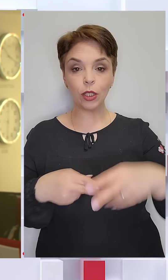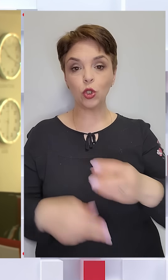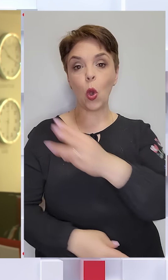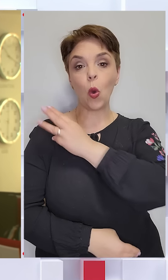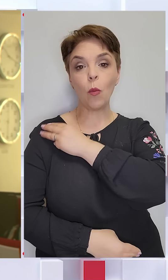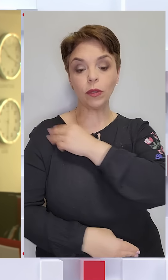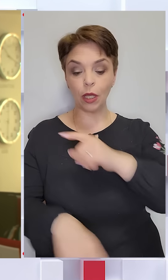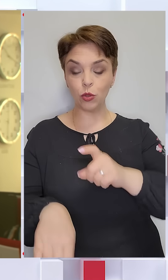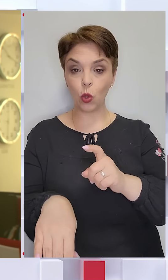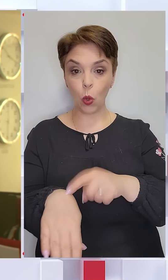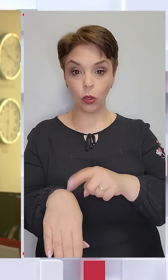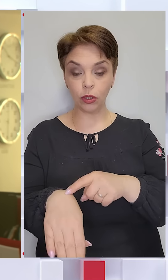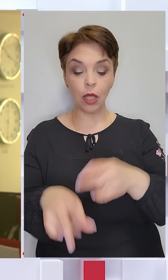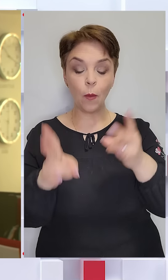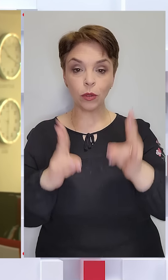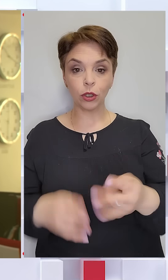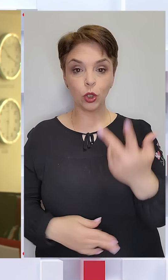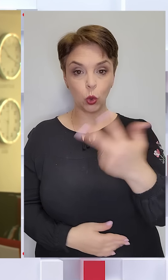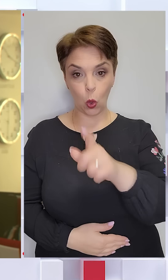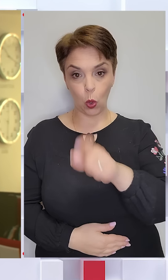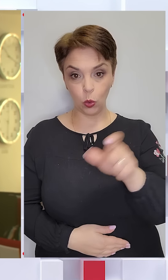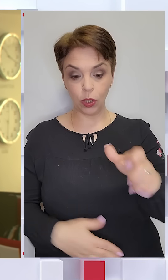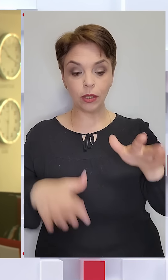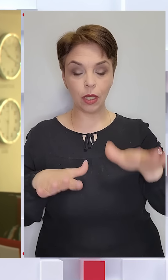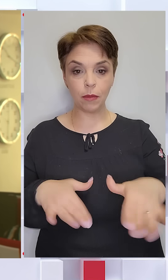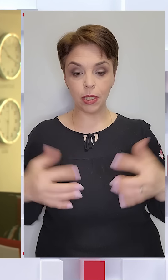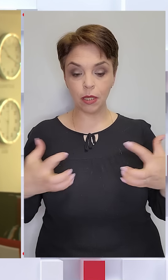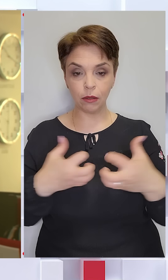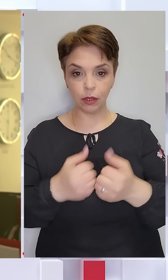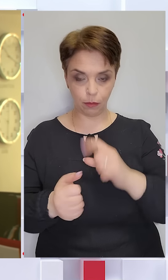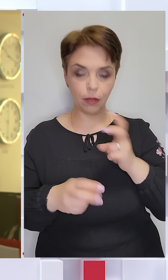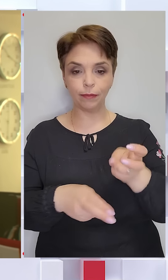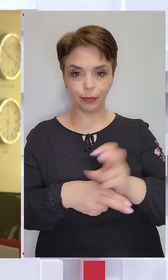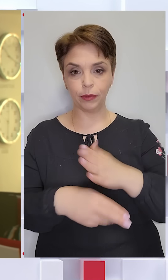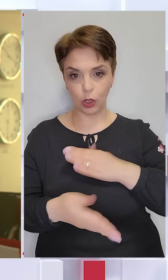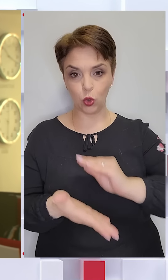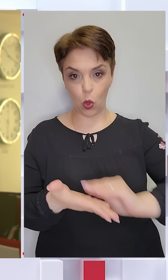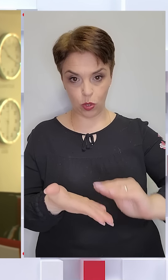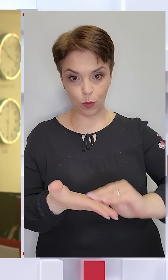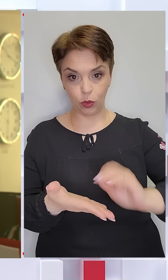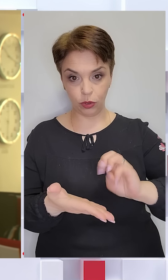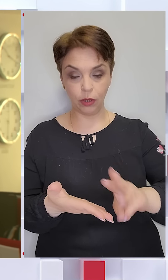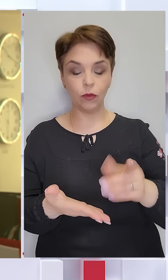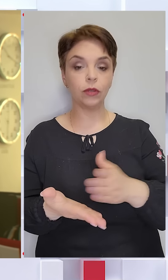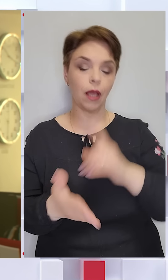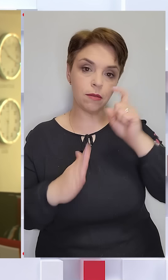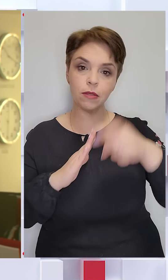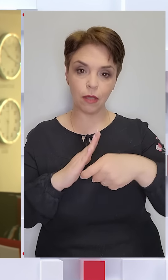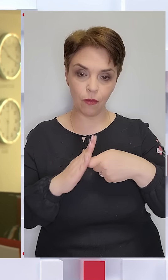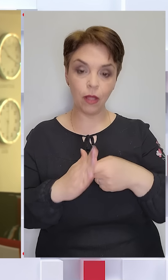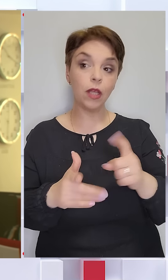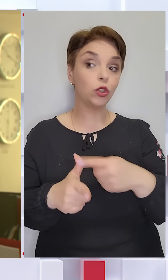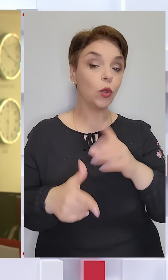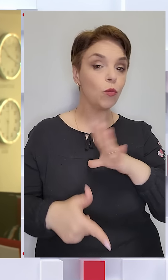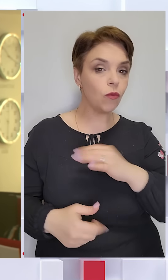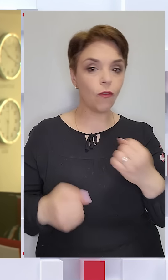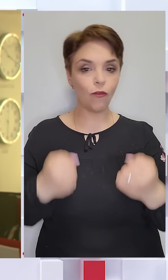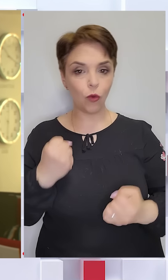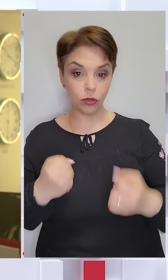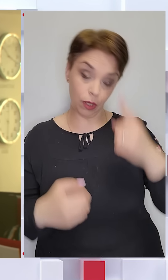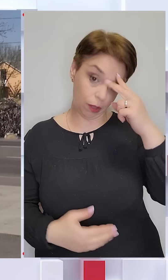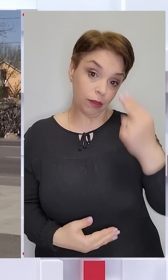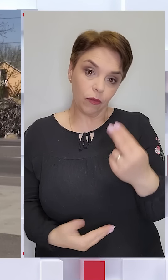комендантської години. Постраждали троє людей. На місці ДТП побувала наша Тетяна Хомач. Вона і дізнавалася, чи був водій